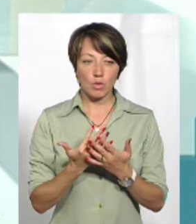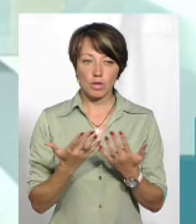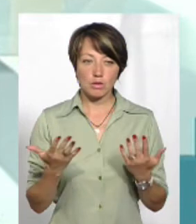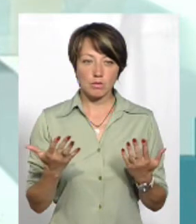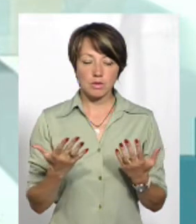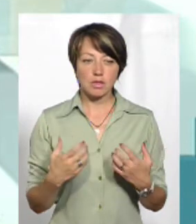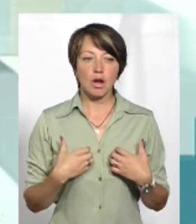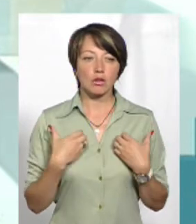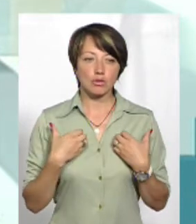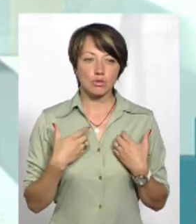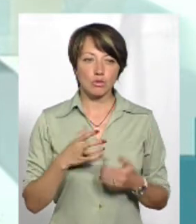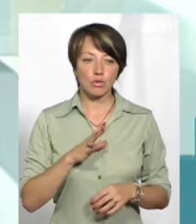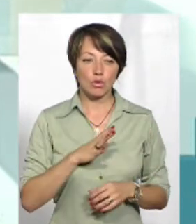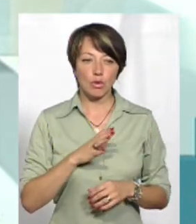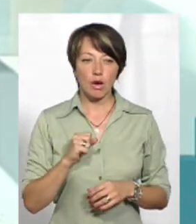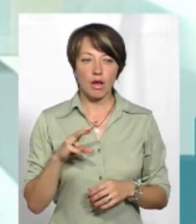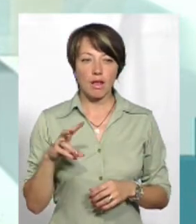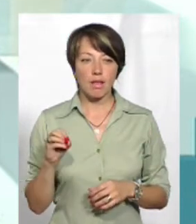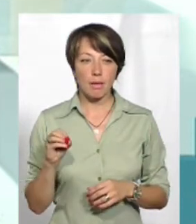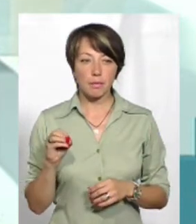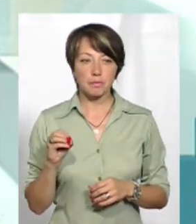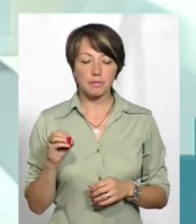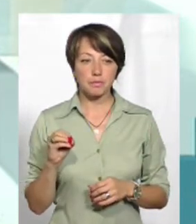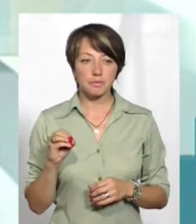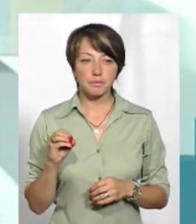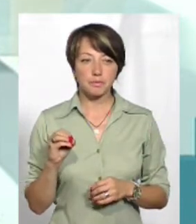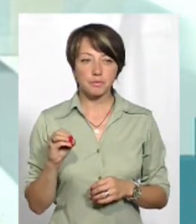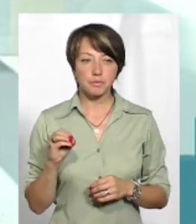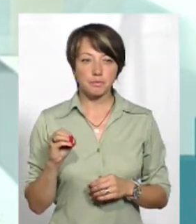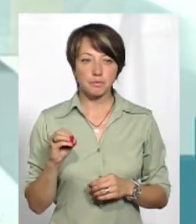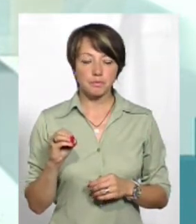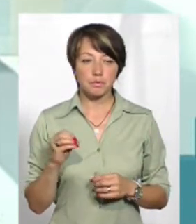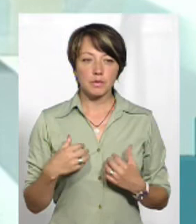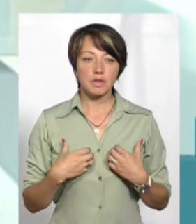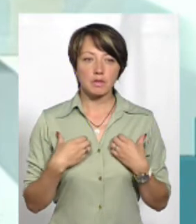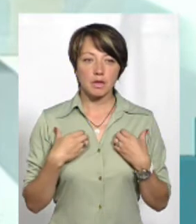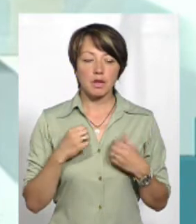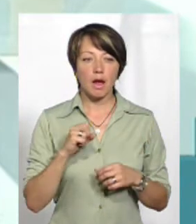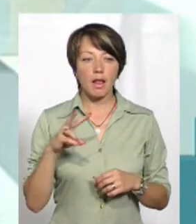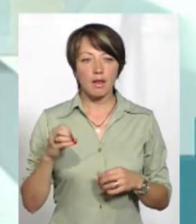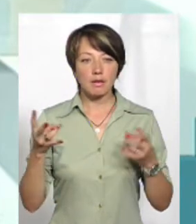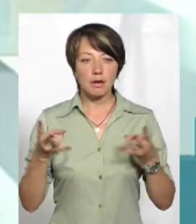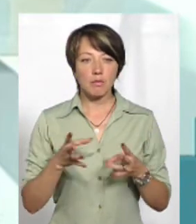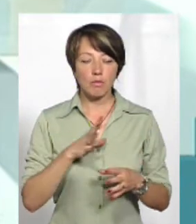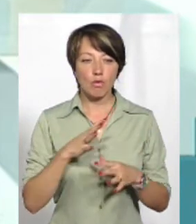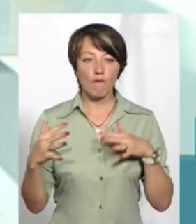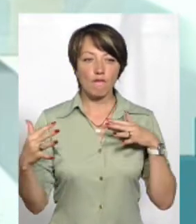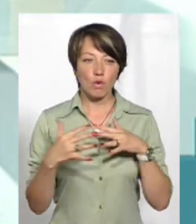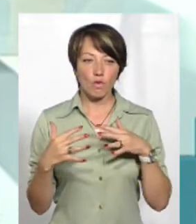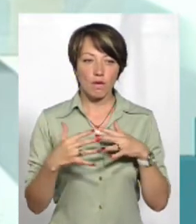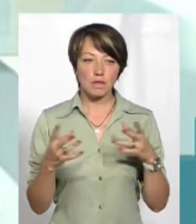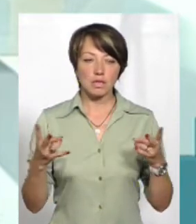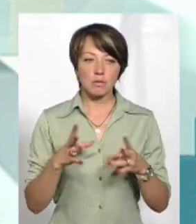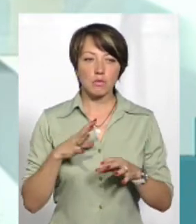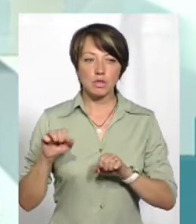Дійсно, страшно було. Але страшно, але треба було воювати. Треба